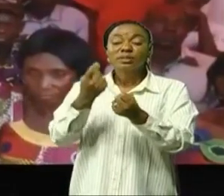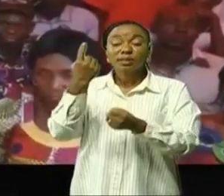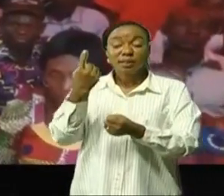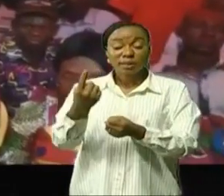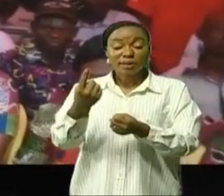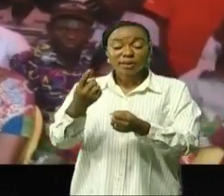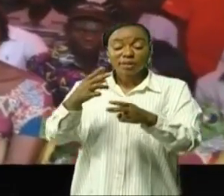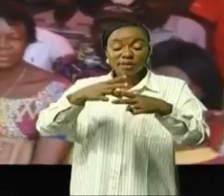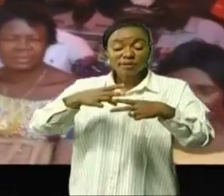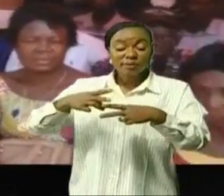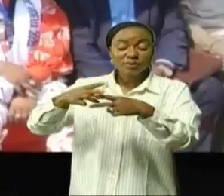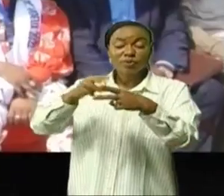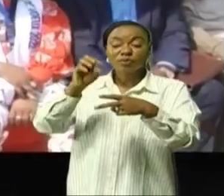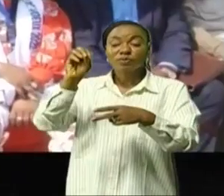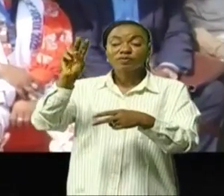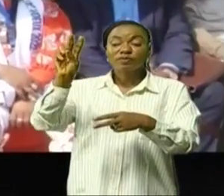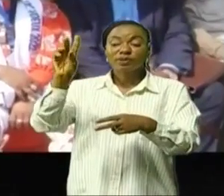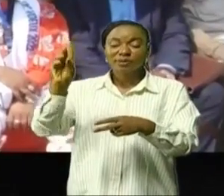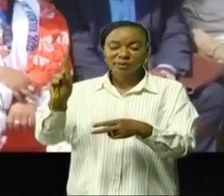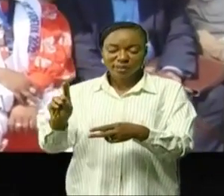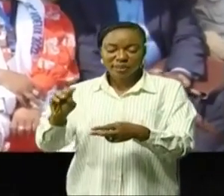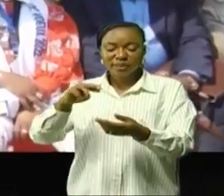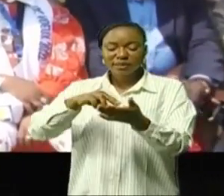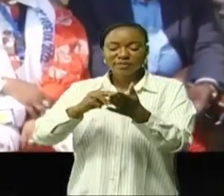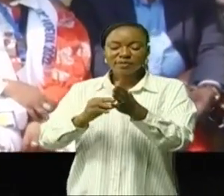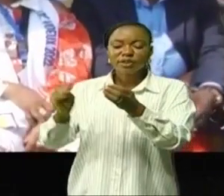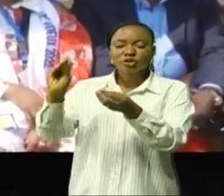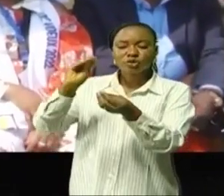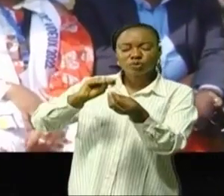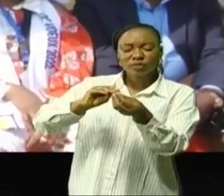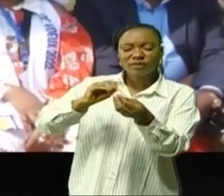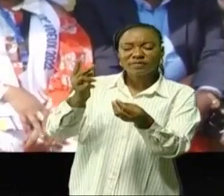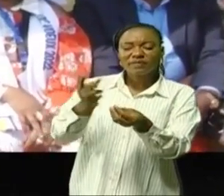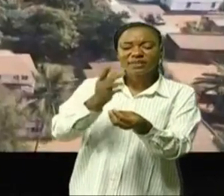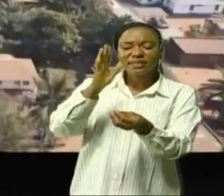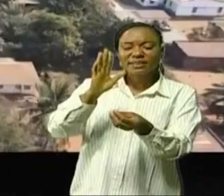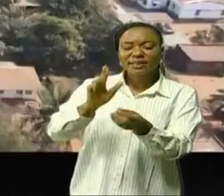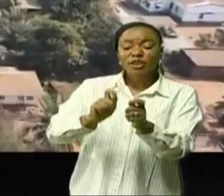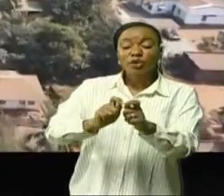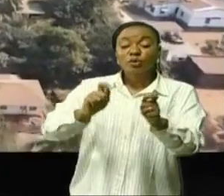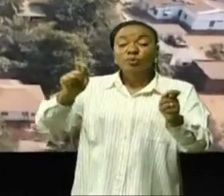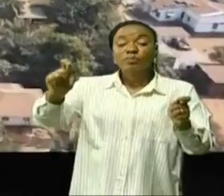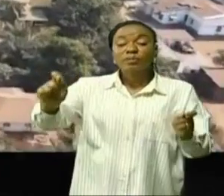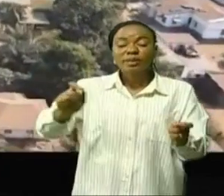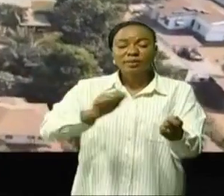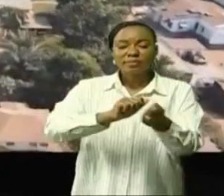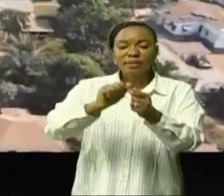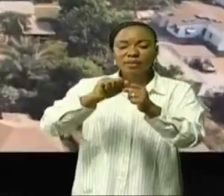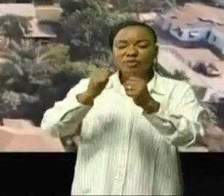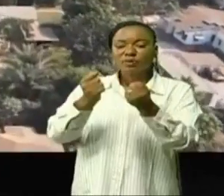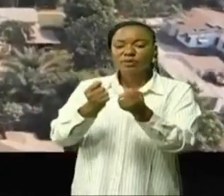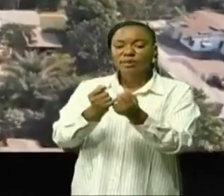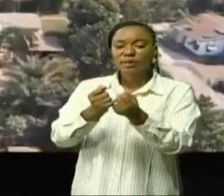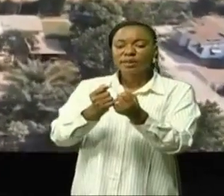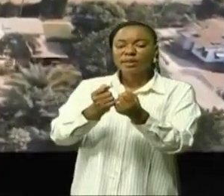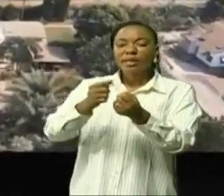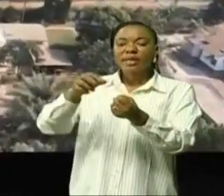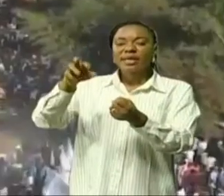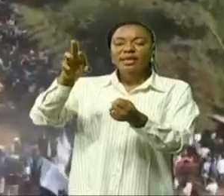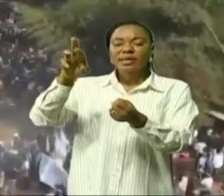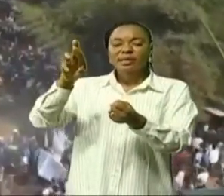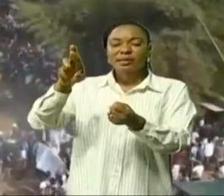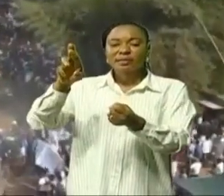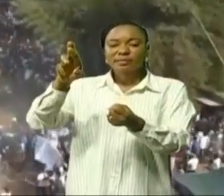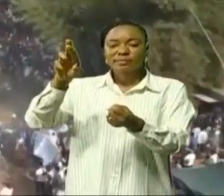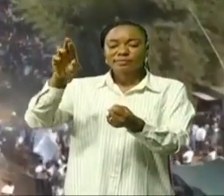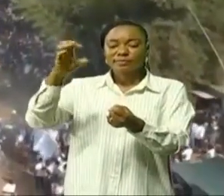'OVD s'ajoutent aux 25 kilomètres en cours d'exécution par l'entreprise CREX-7 dans le cadre